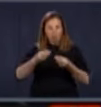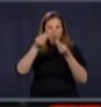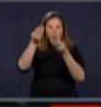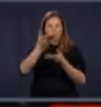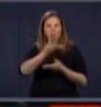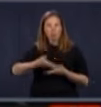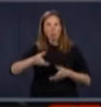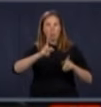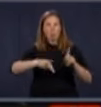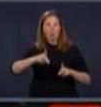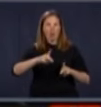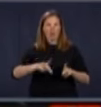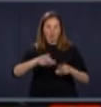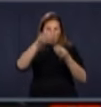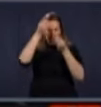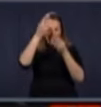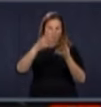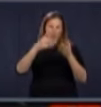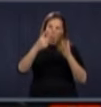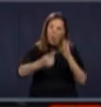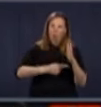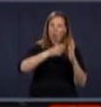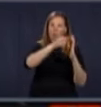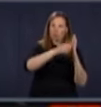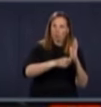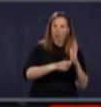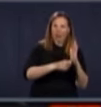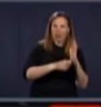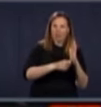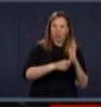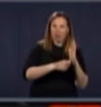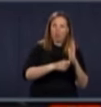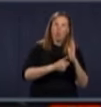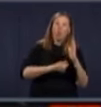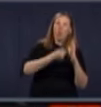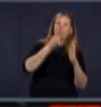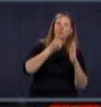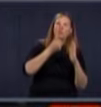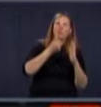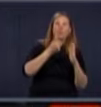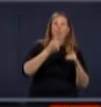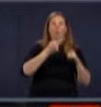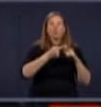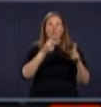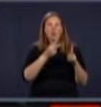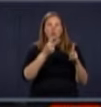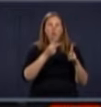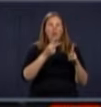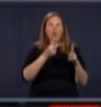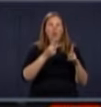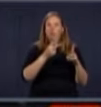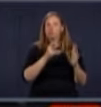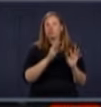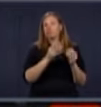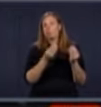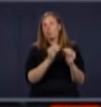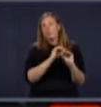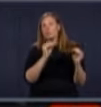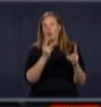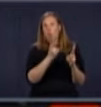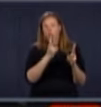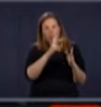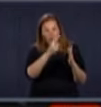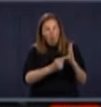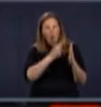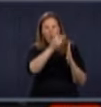nous reprenons les activités de chirurgie qu'on appelle plus électives, nous reprenons ces activités graduellement